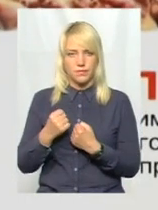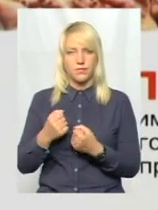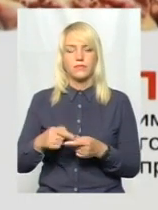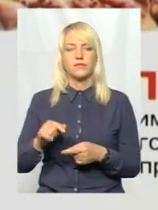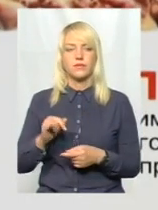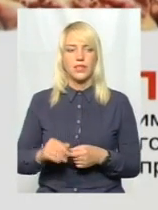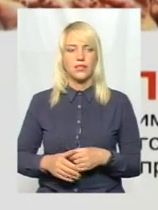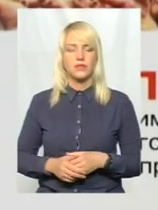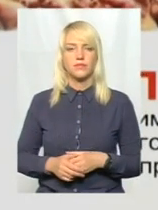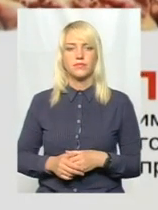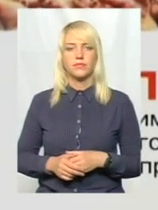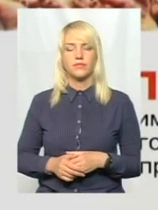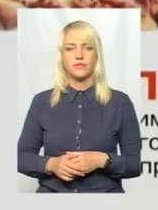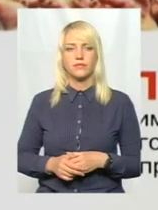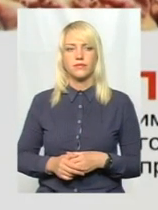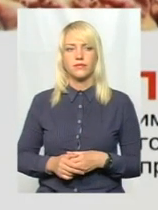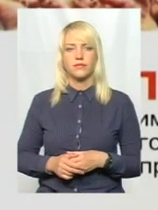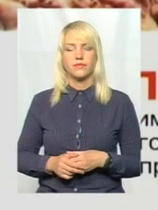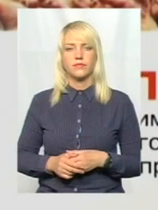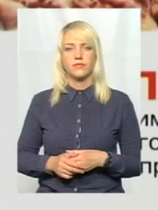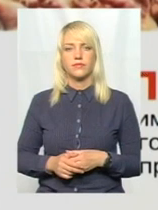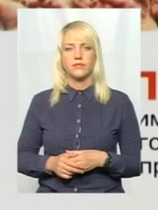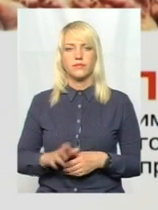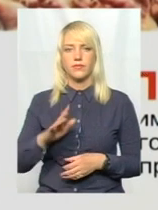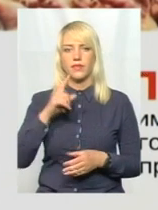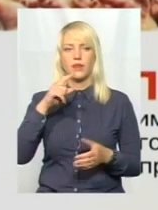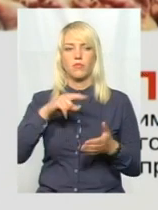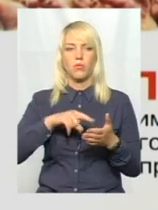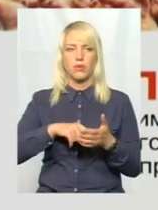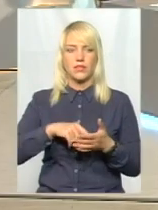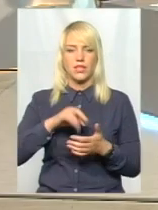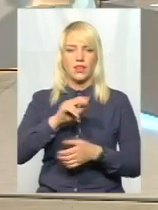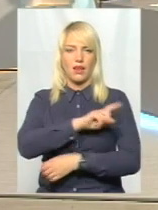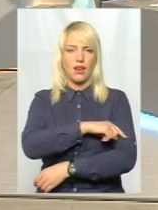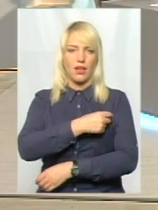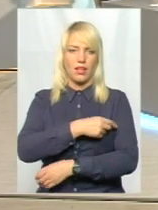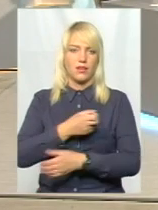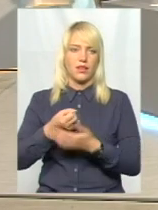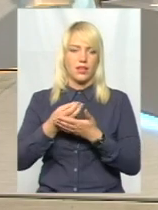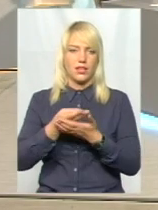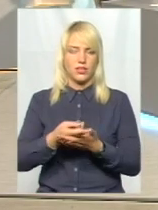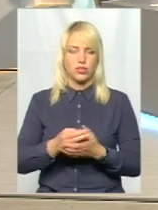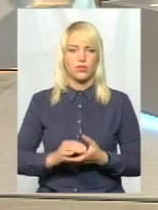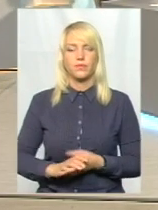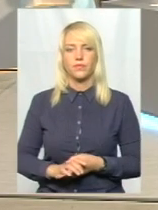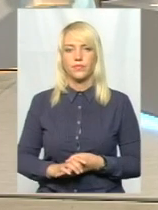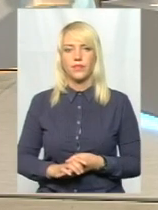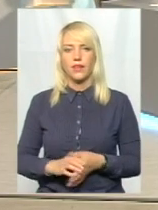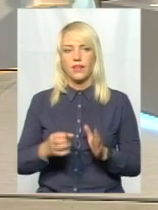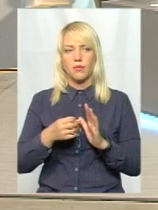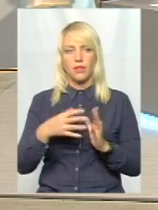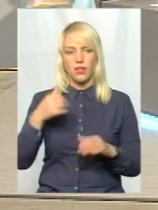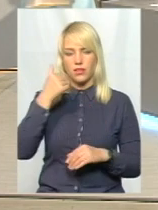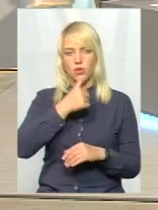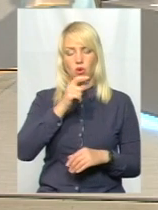не попасти на лікарне ліжко. А от все ж таки, 15 років люди